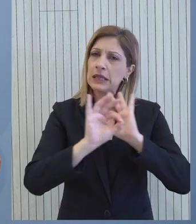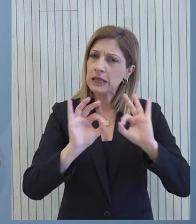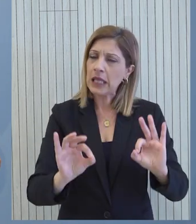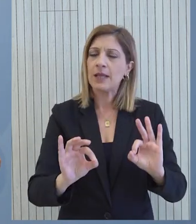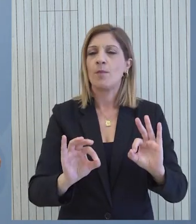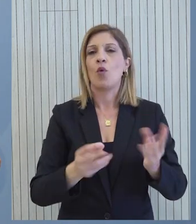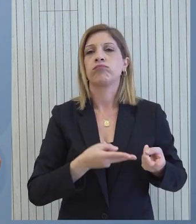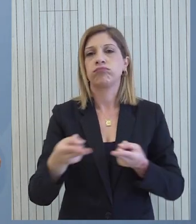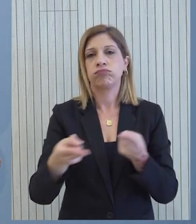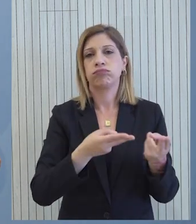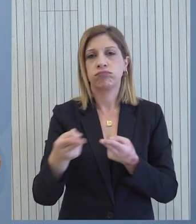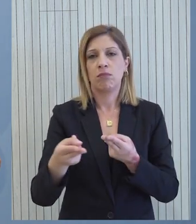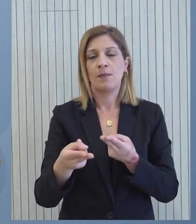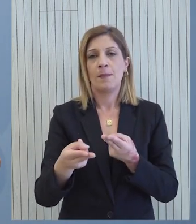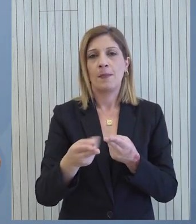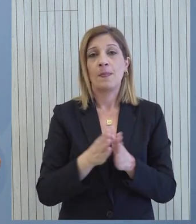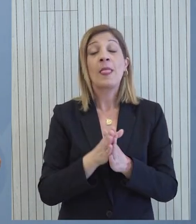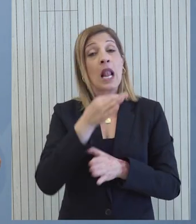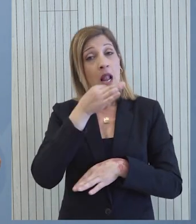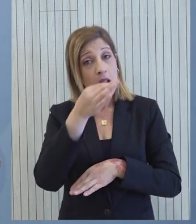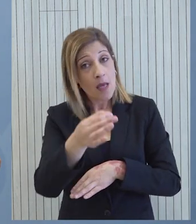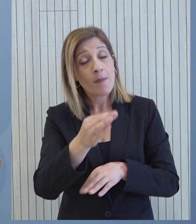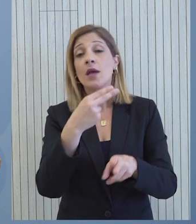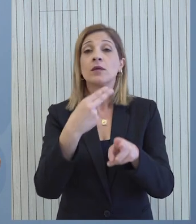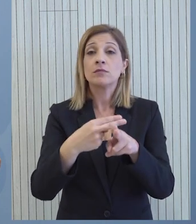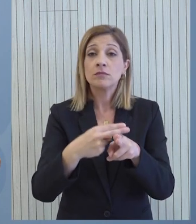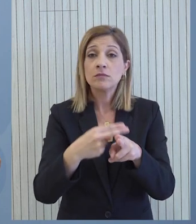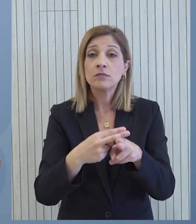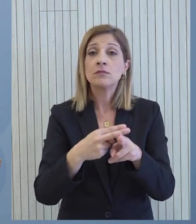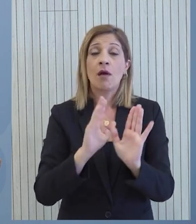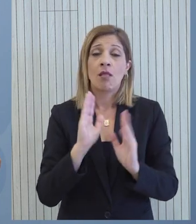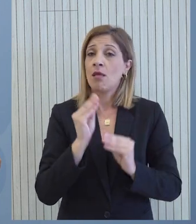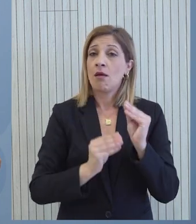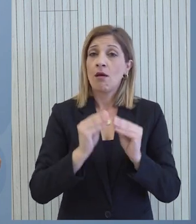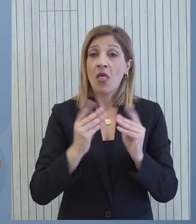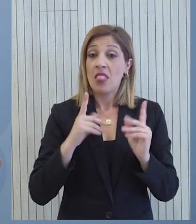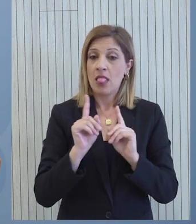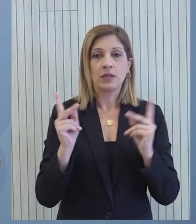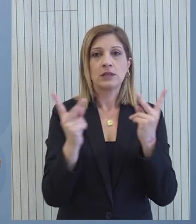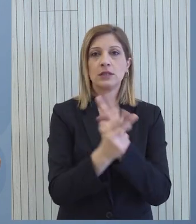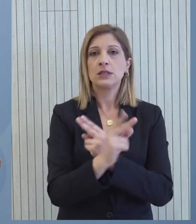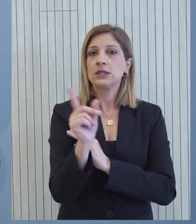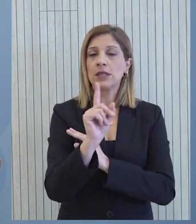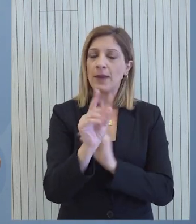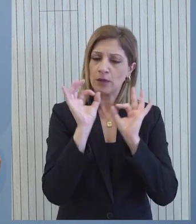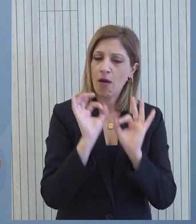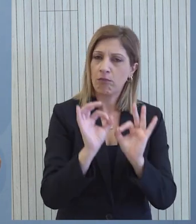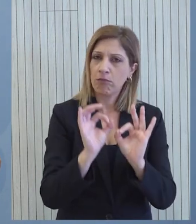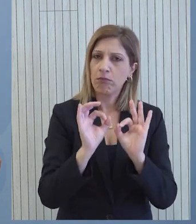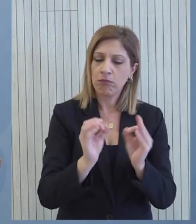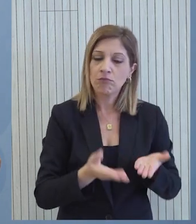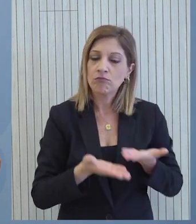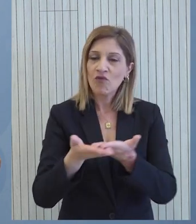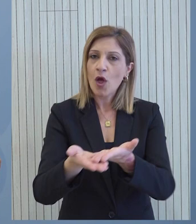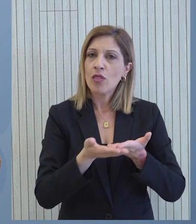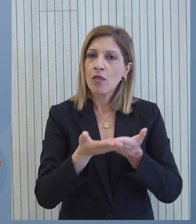ανθρωπιστικό φορτίο Όμως τονίζουμε και υπογραμμίζουμε ότι σε κανένα απολύτως βαθμό δεν έχει σταματήσει η αποστολή